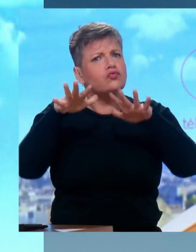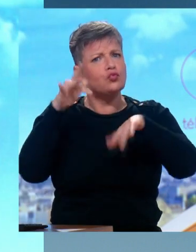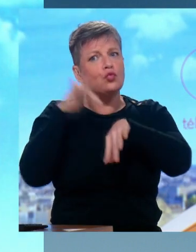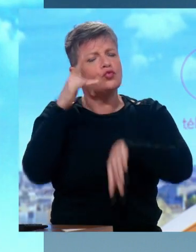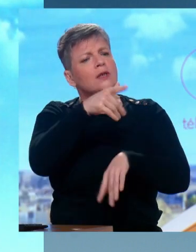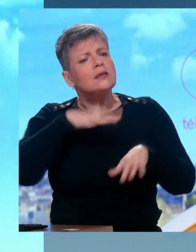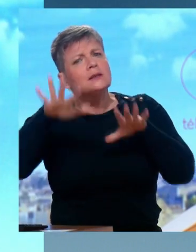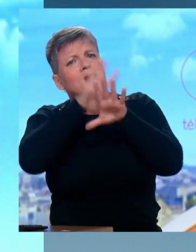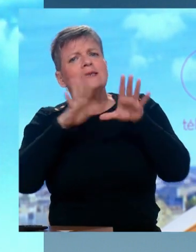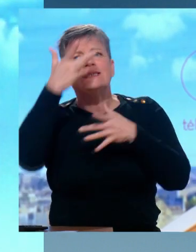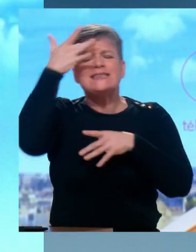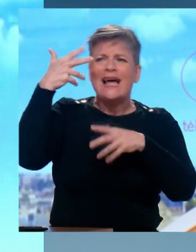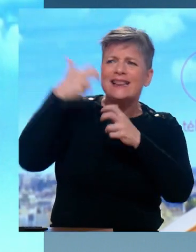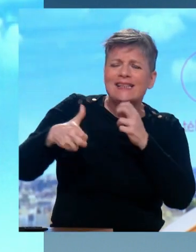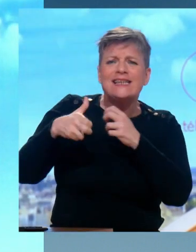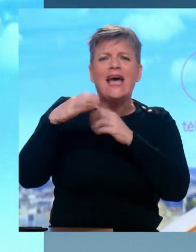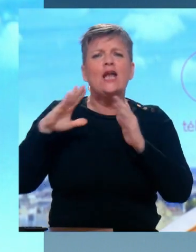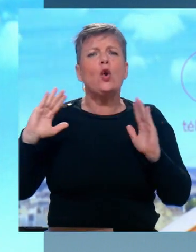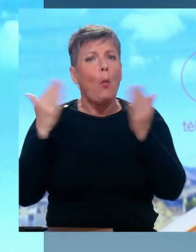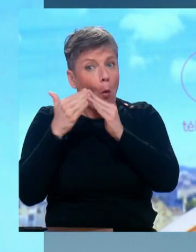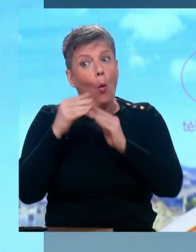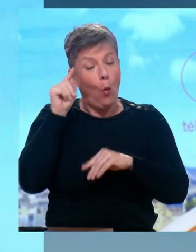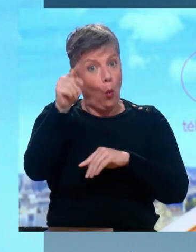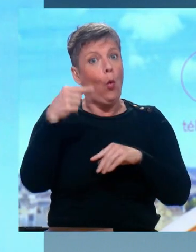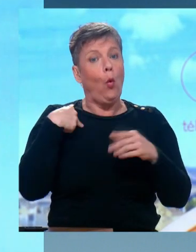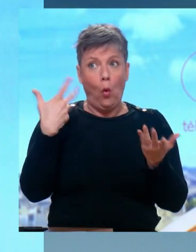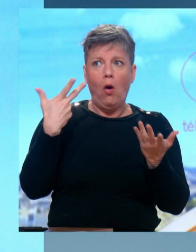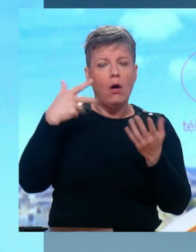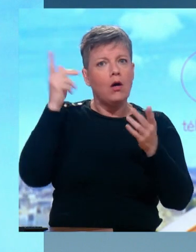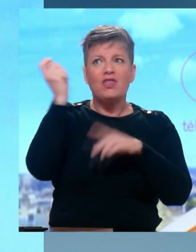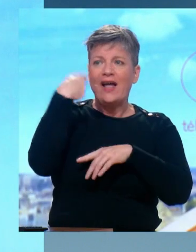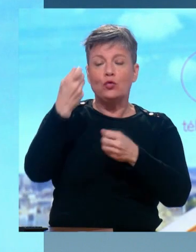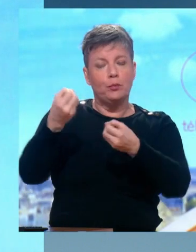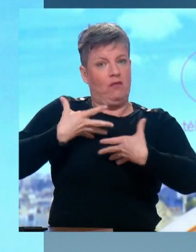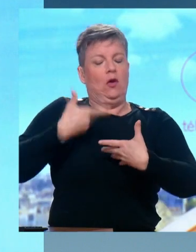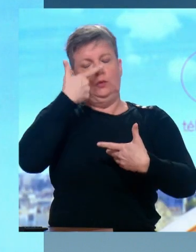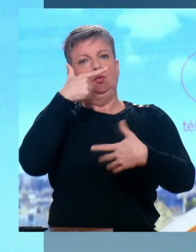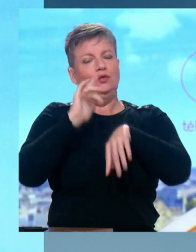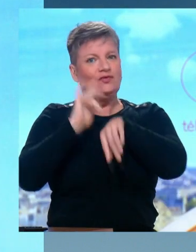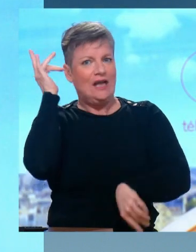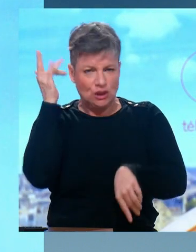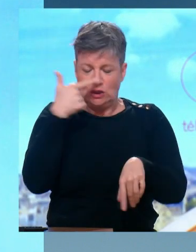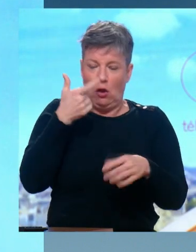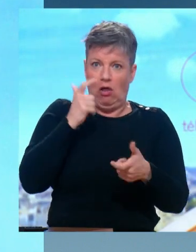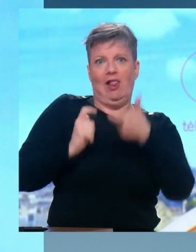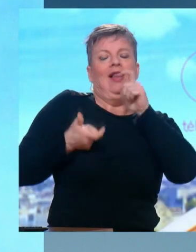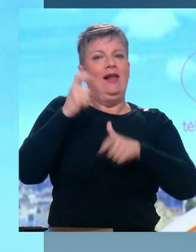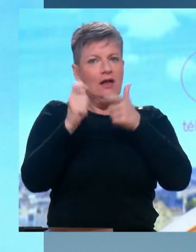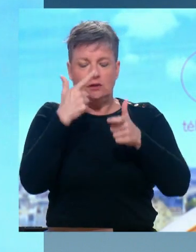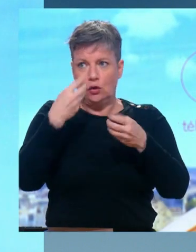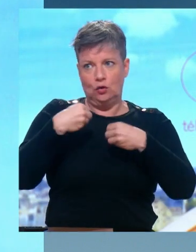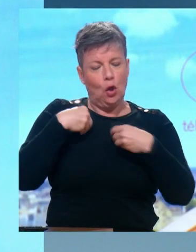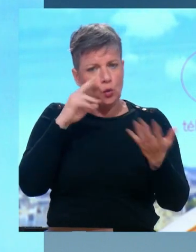-Etienne-au-Mont, oui. Saint-Etienne-au-Mont, pardon. Cette nature qui nous renvoie à notre fragilité, renvoie peut-être aussi des politiques à une forme d'impuissance face à tous ces dérèglements climatiques.